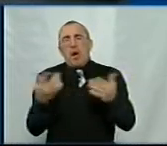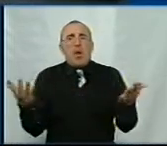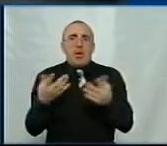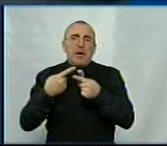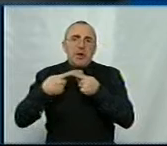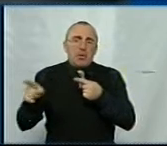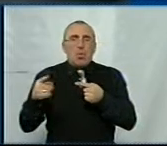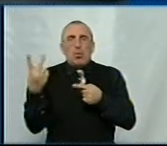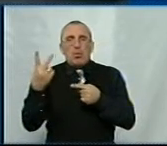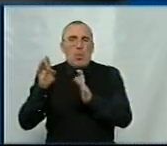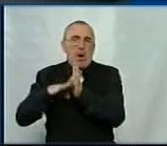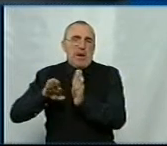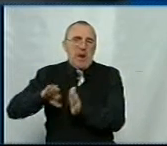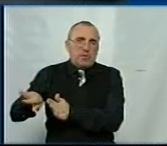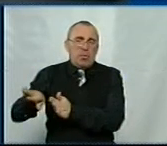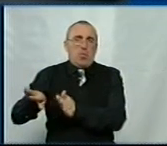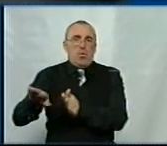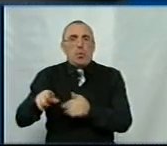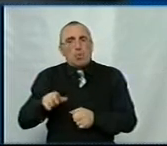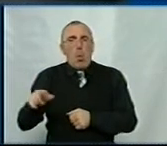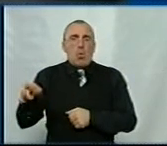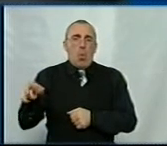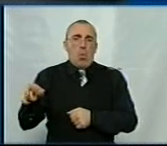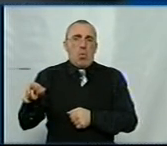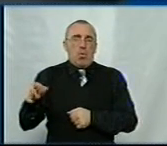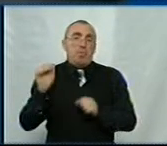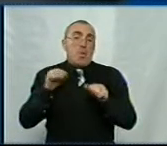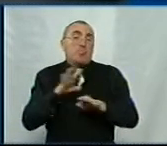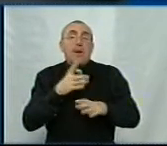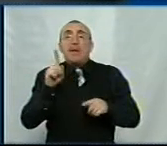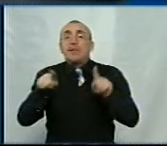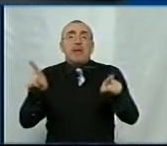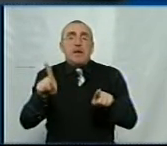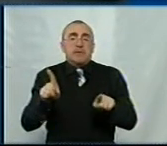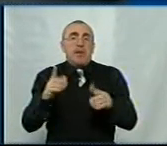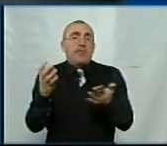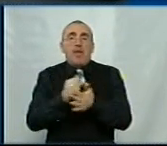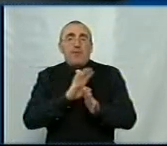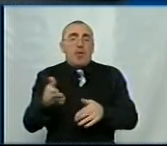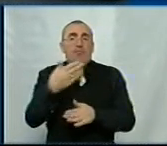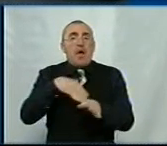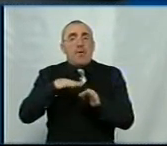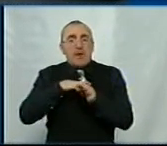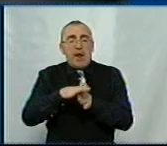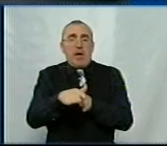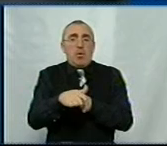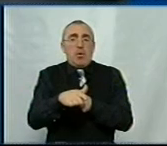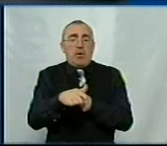іншою, другорядною дорогою. Можливо, десь не вдасться нам реалізувати